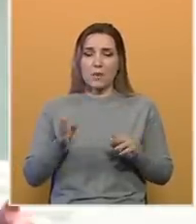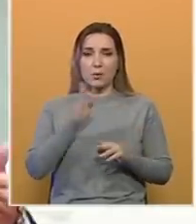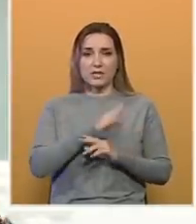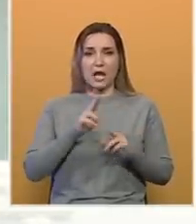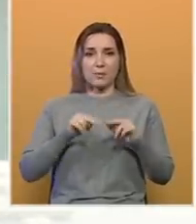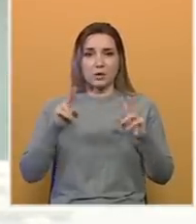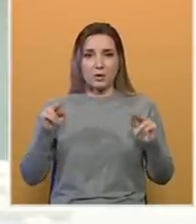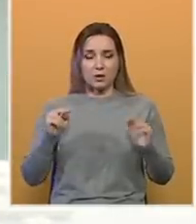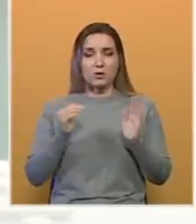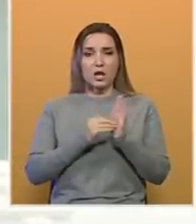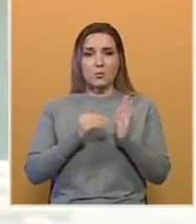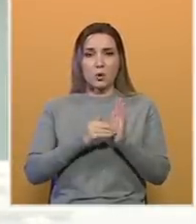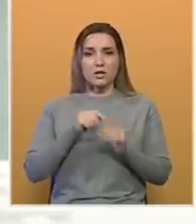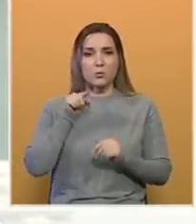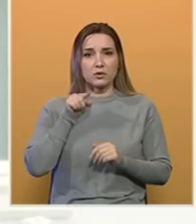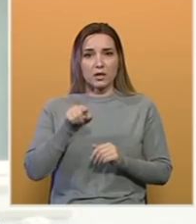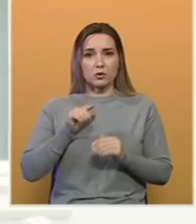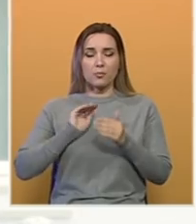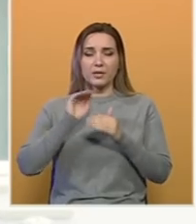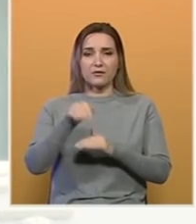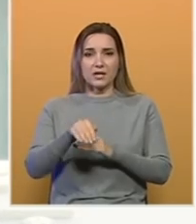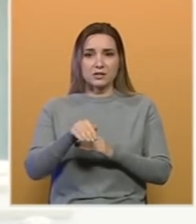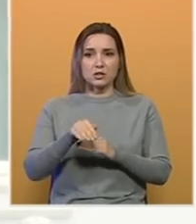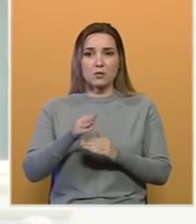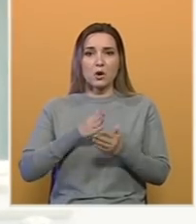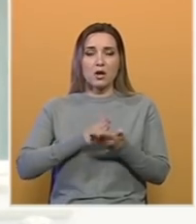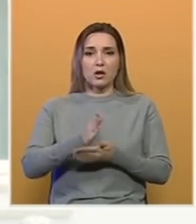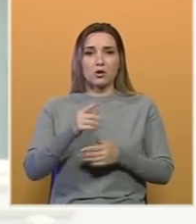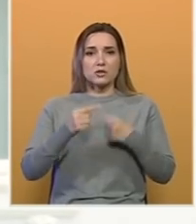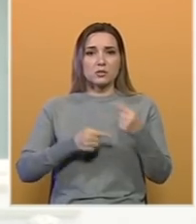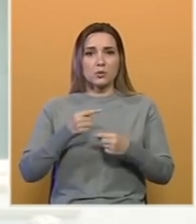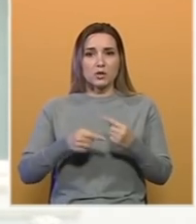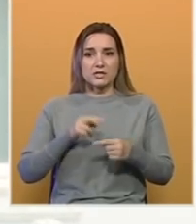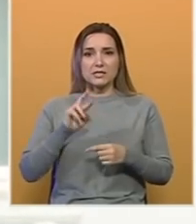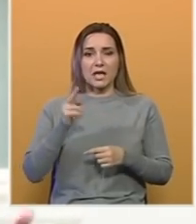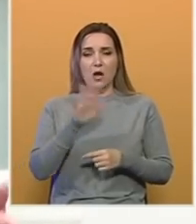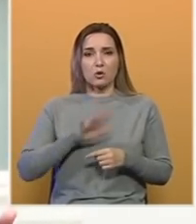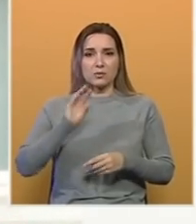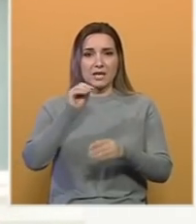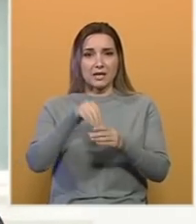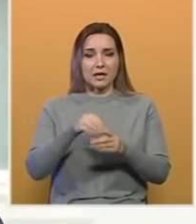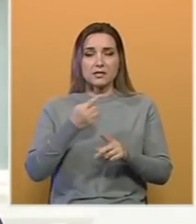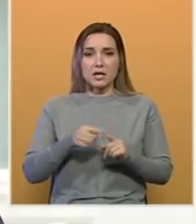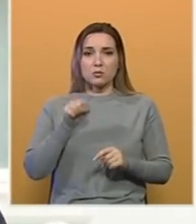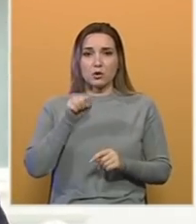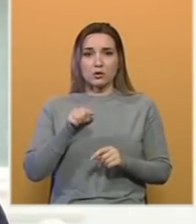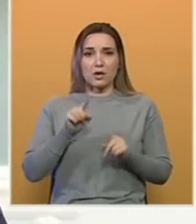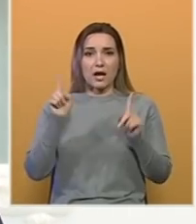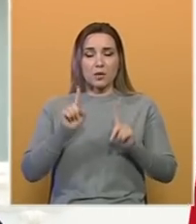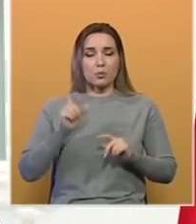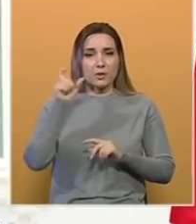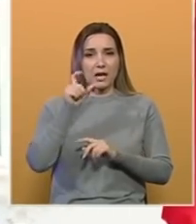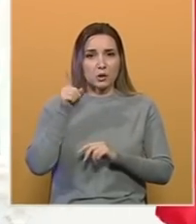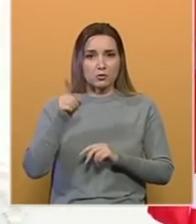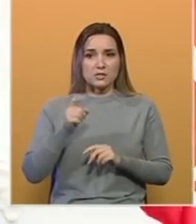Balkanu i potrebu da taj deficit prevaziđemo kroz proces europske i euroatlanske integracije. Zato Republika Turska